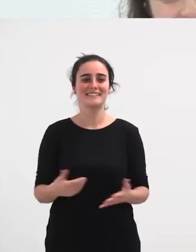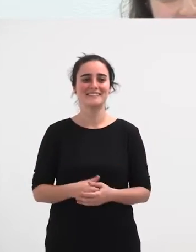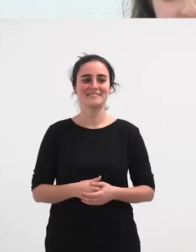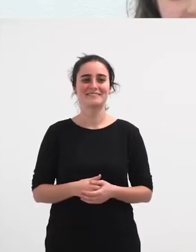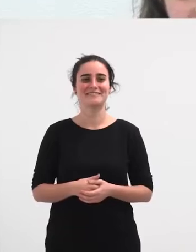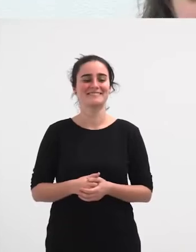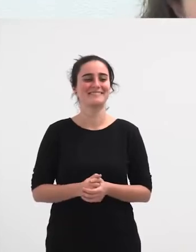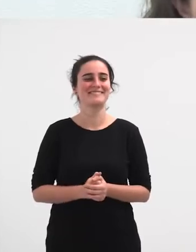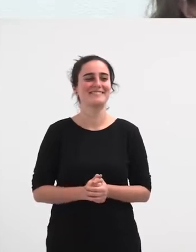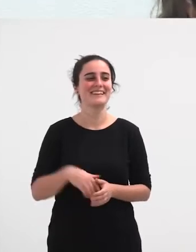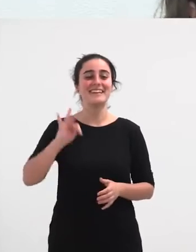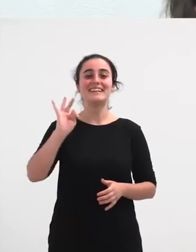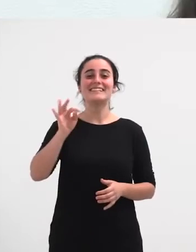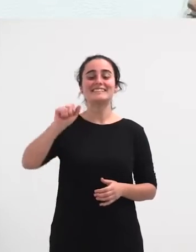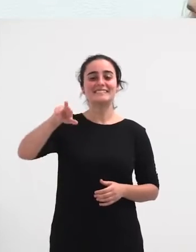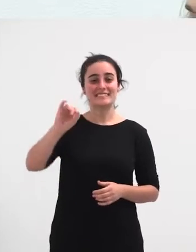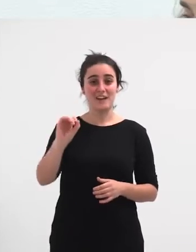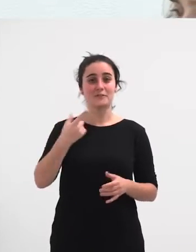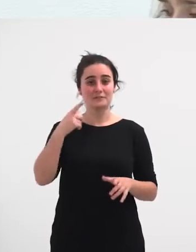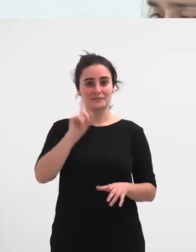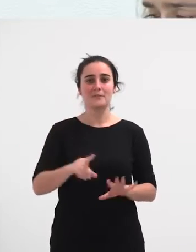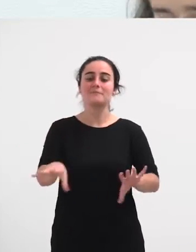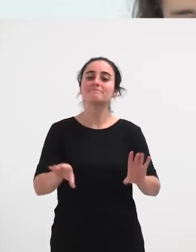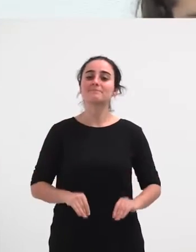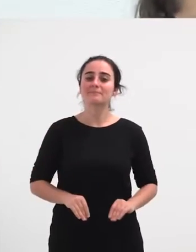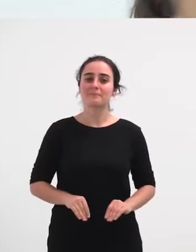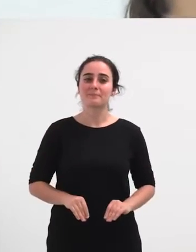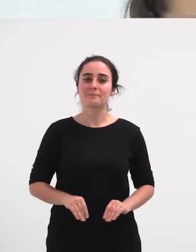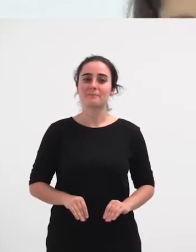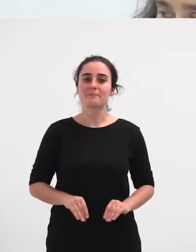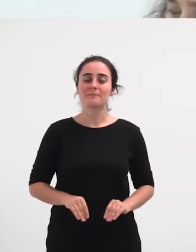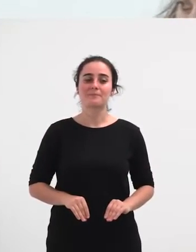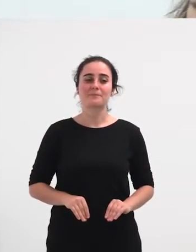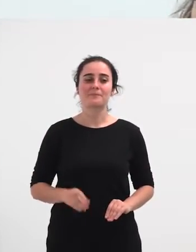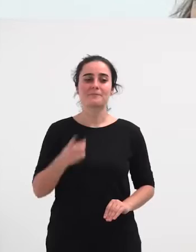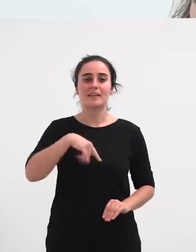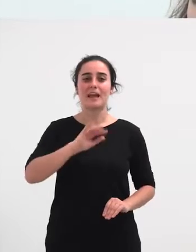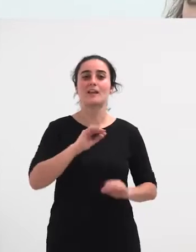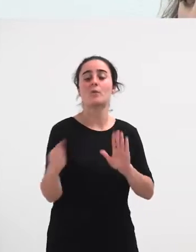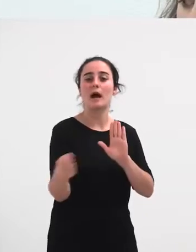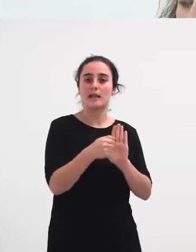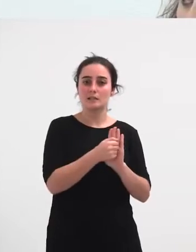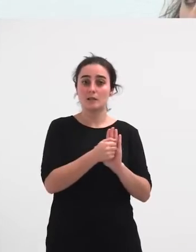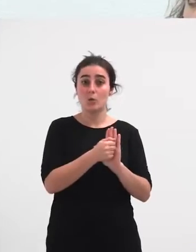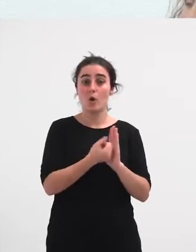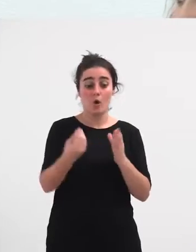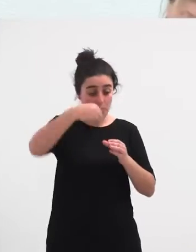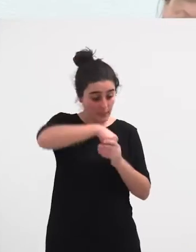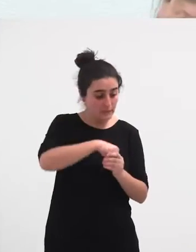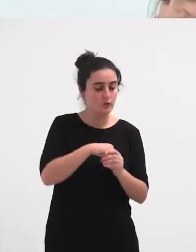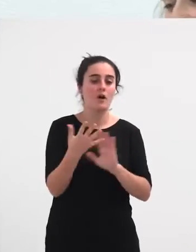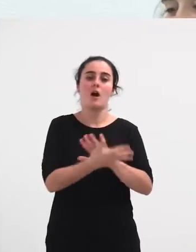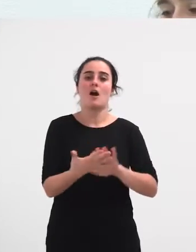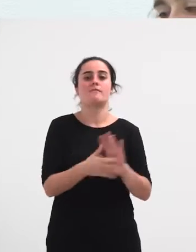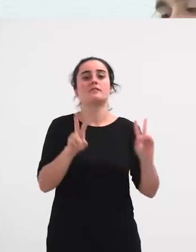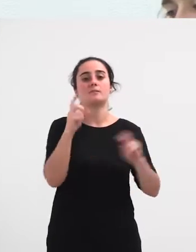onartu zigun propio, emakunde, osa, sartu zutela artikulu bat alardeen gaia